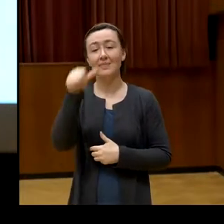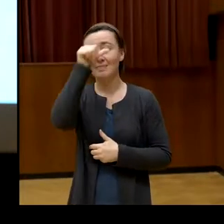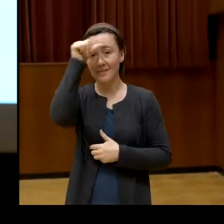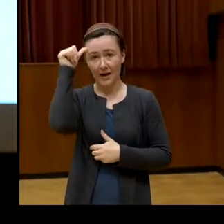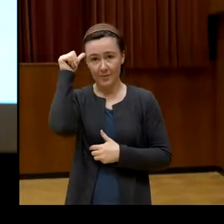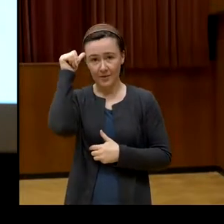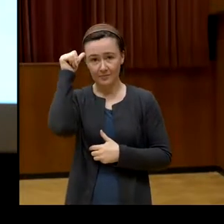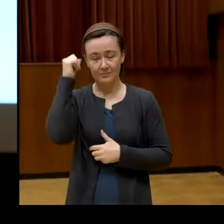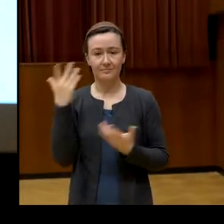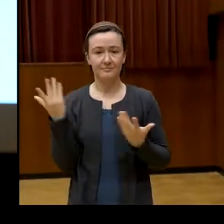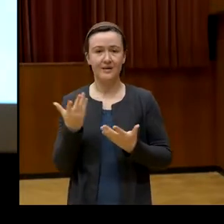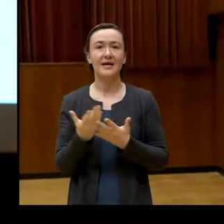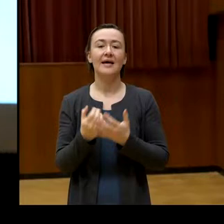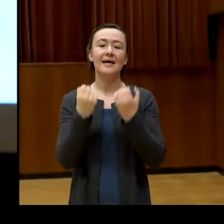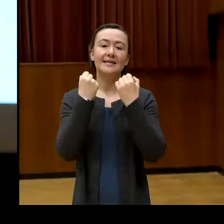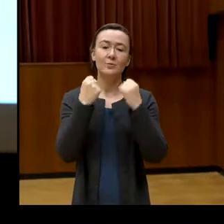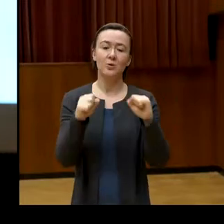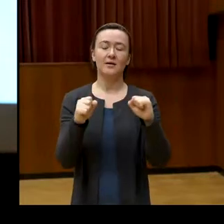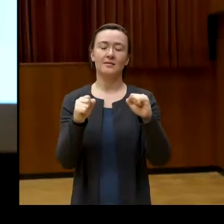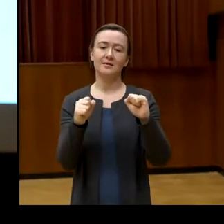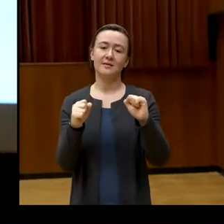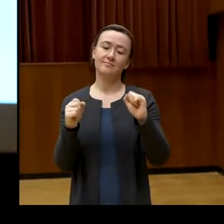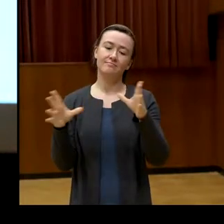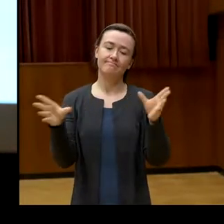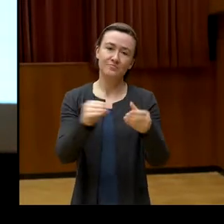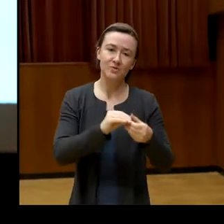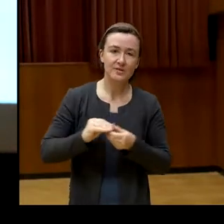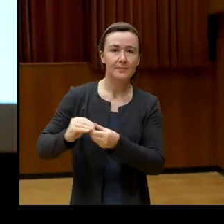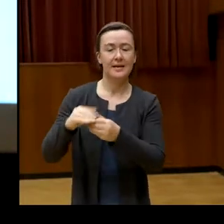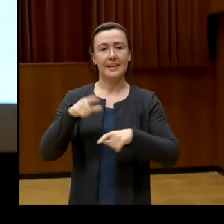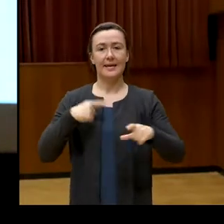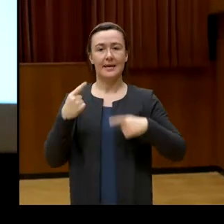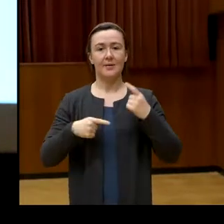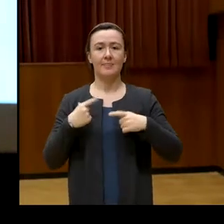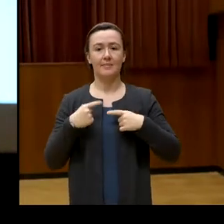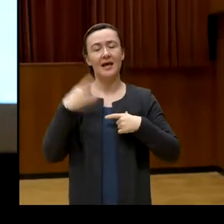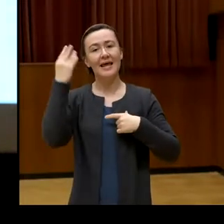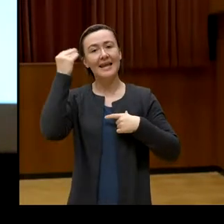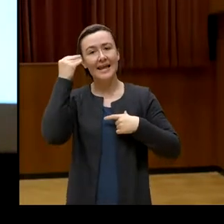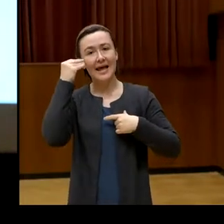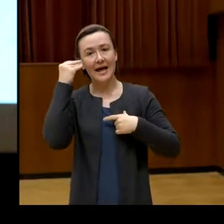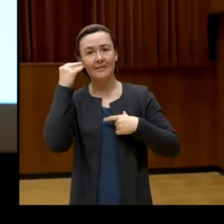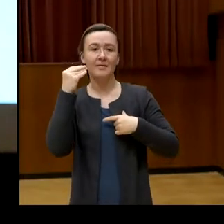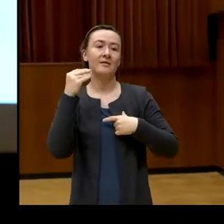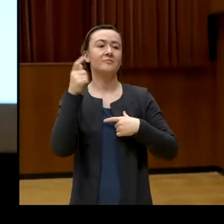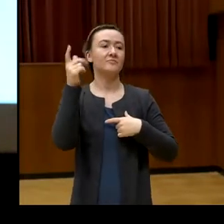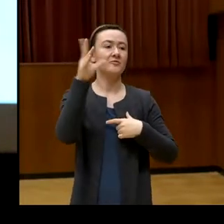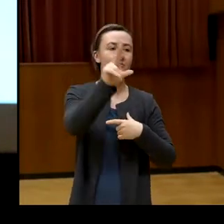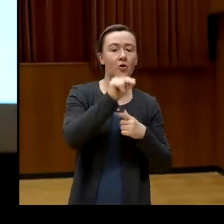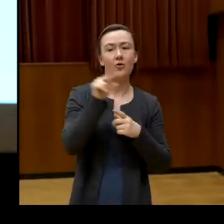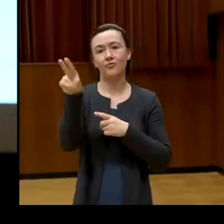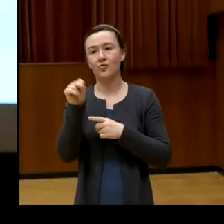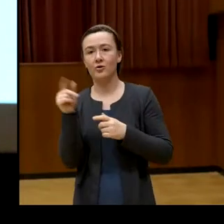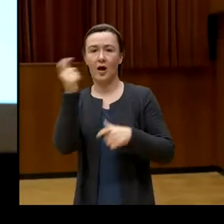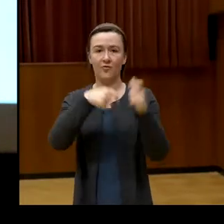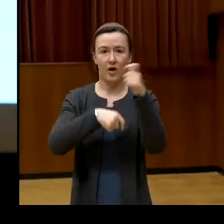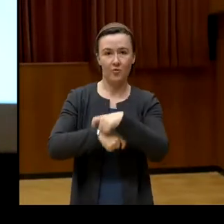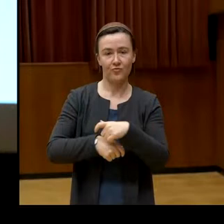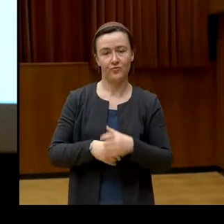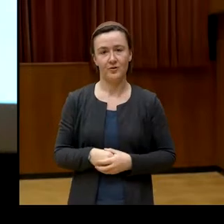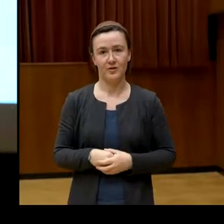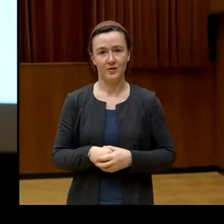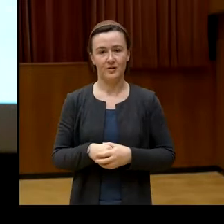Demokratie miteinander leben, voneinander lernen. Ja, und die Wahl dieses